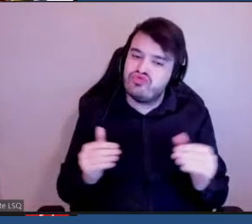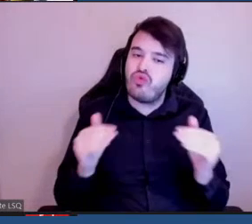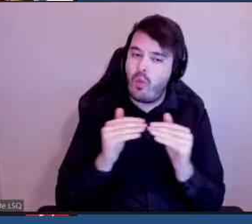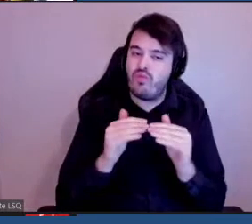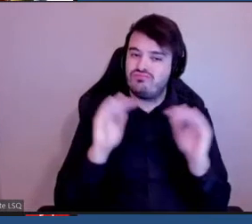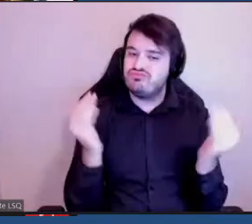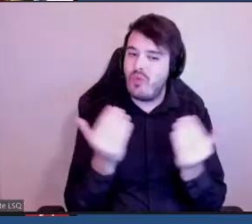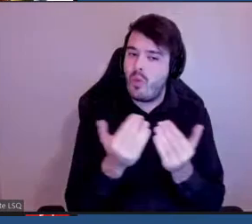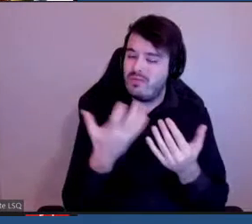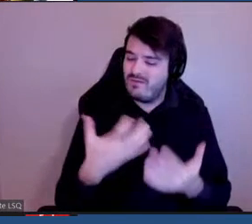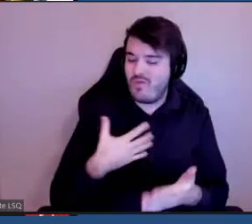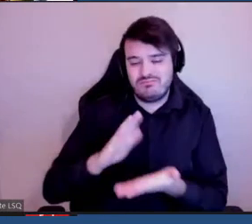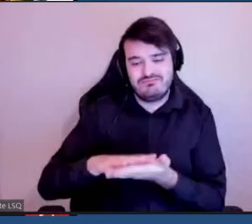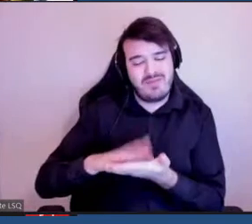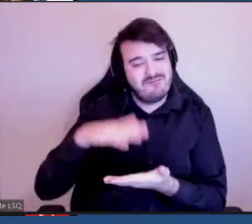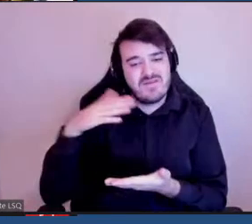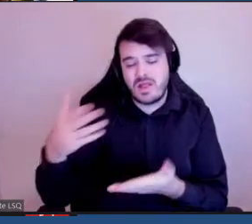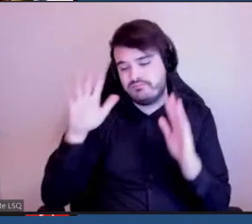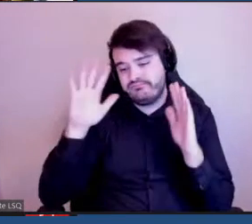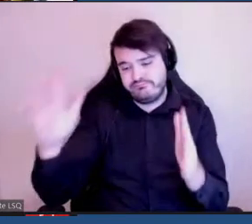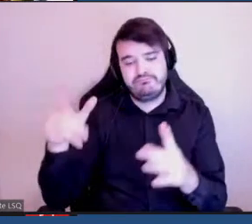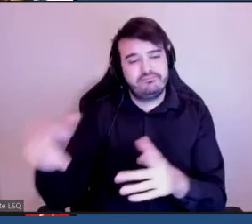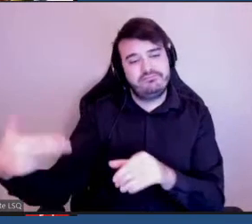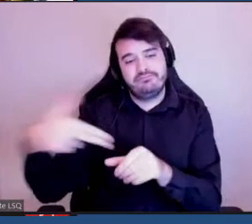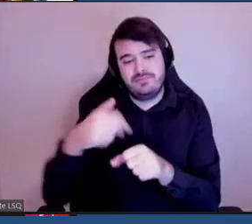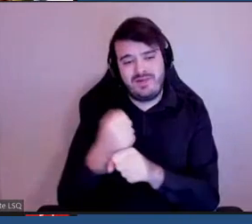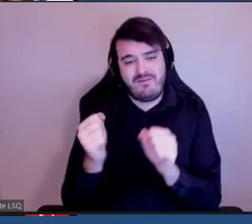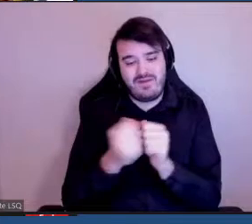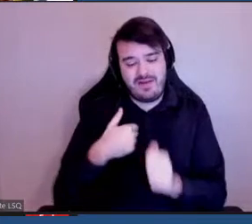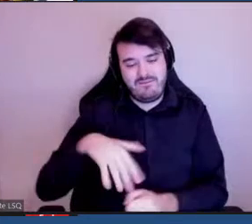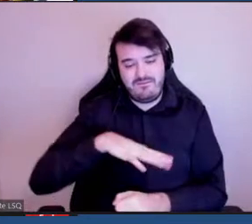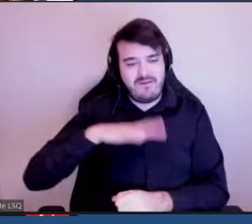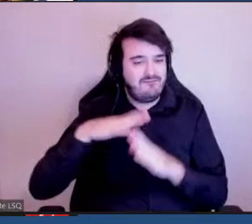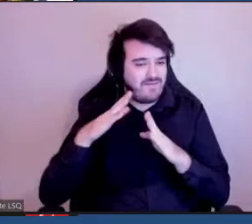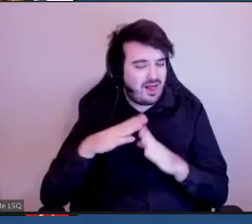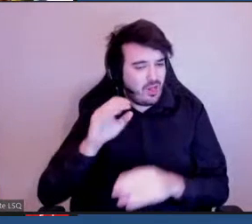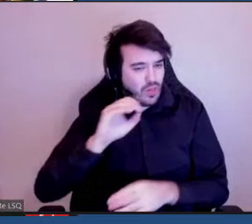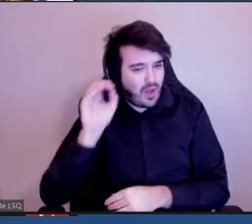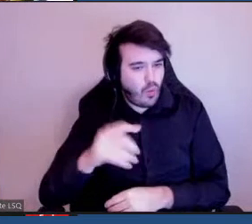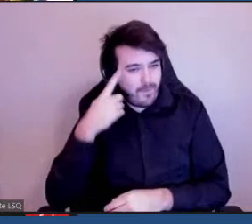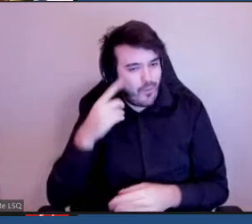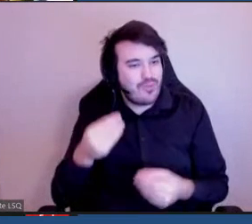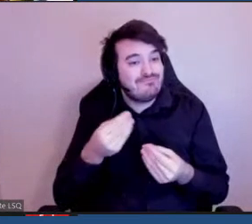travaillent avec la ville d'Ottawa pour la rendre accessible et inclusive.